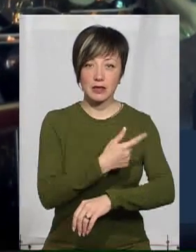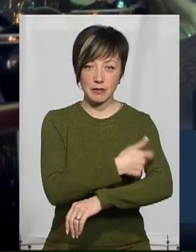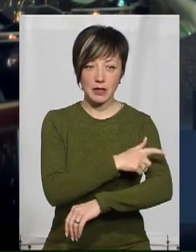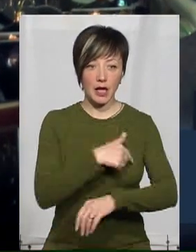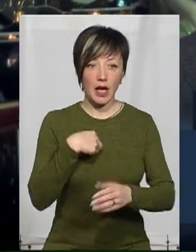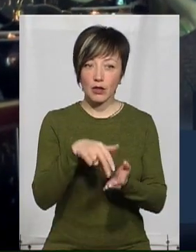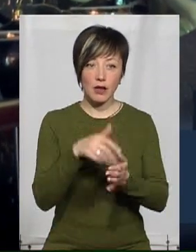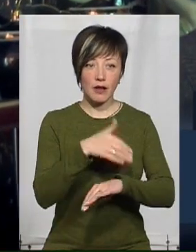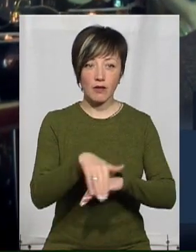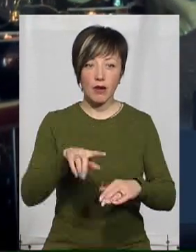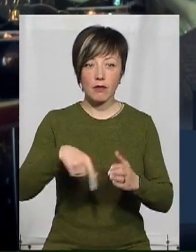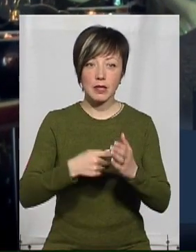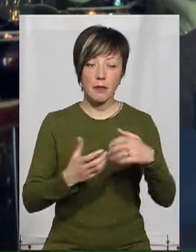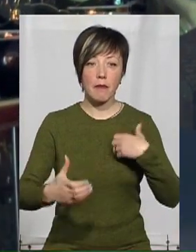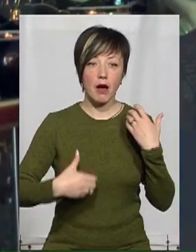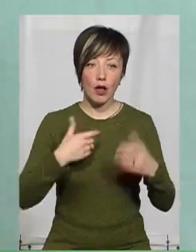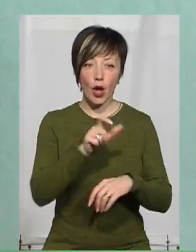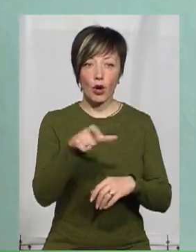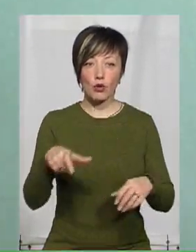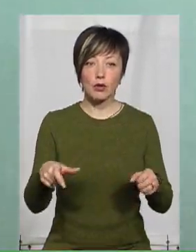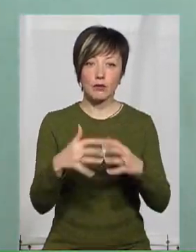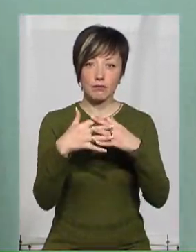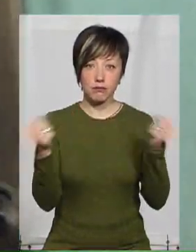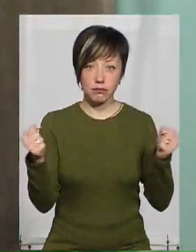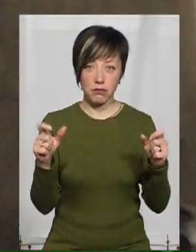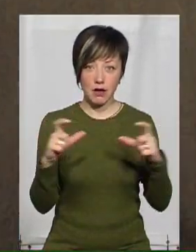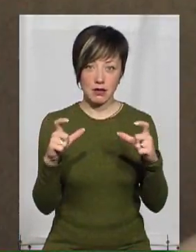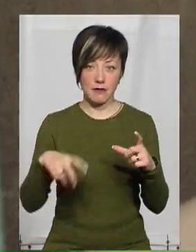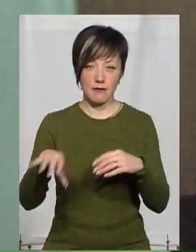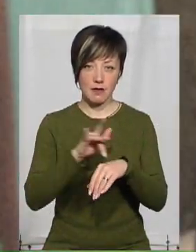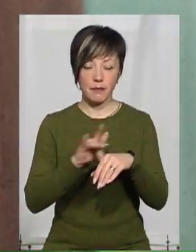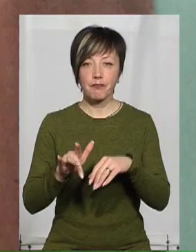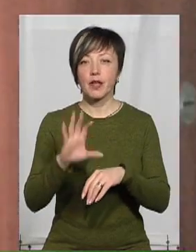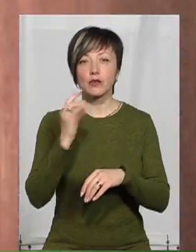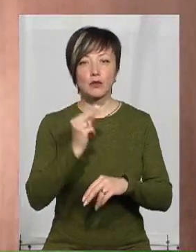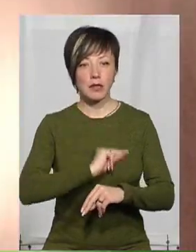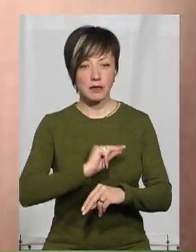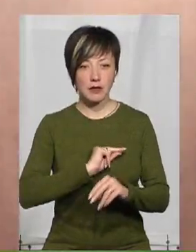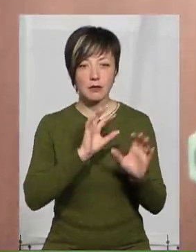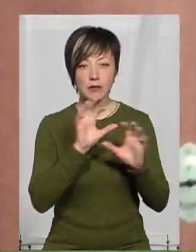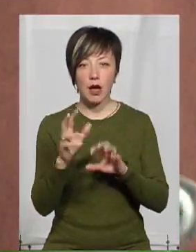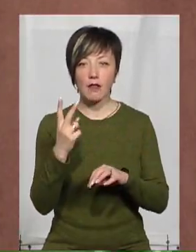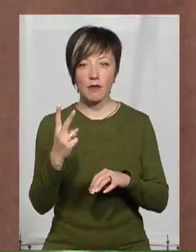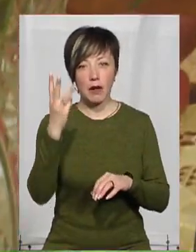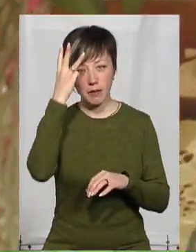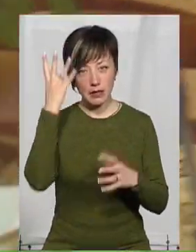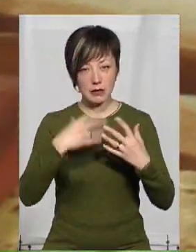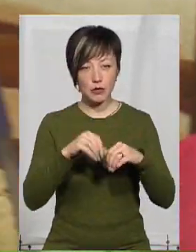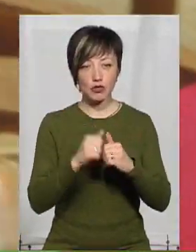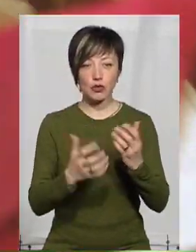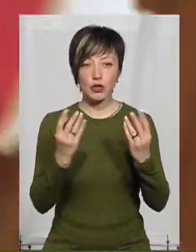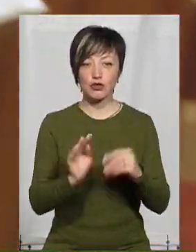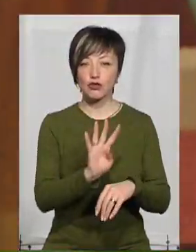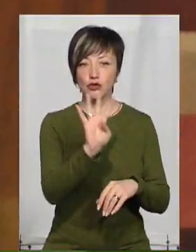вулицю. Так кажуть, в місті паніка. Люди скуповлюють все. Соціальна працівниця центру Світлана Карнатовська опікується двома хмельницькими родинами. Щодня 4